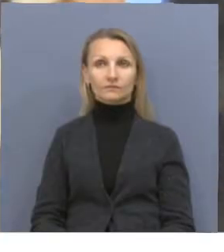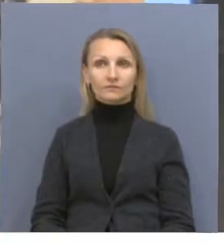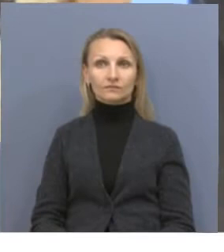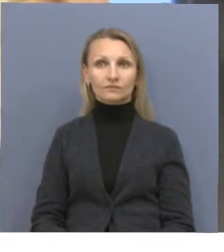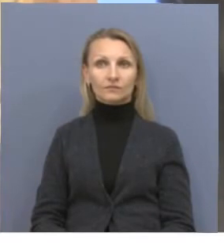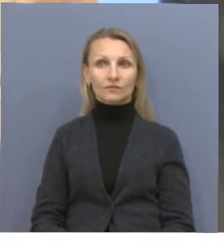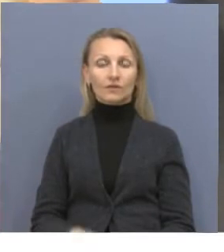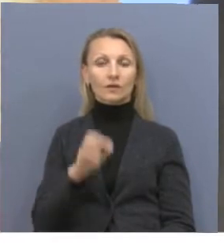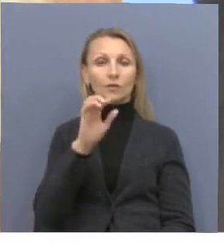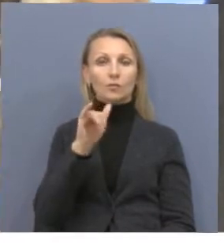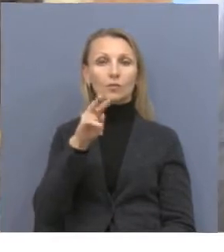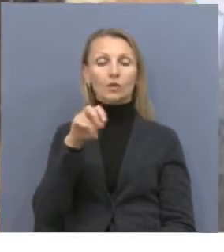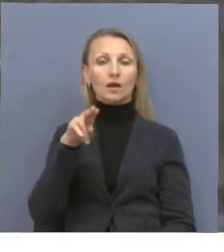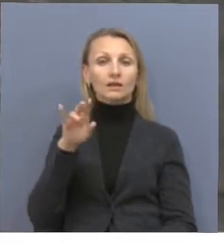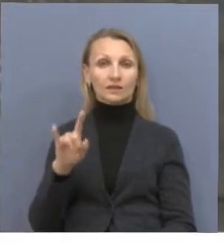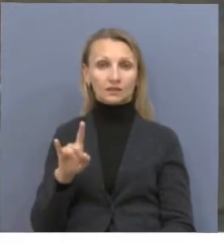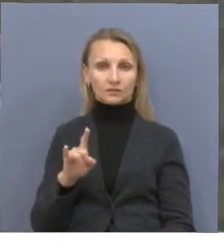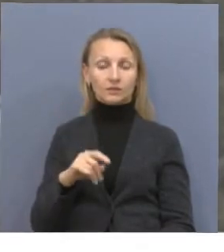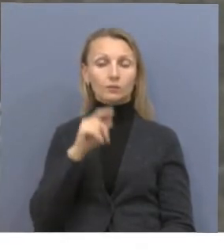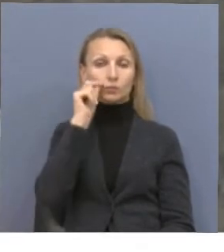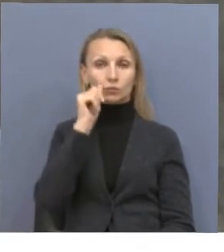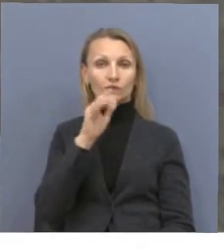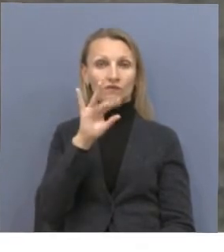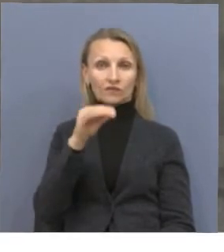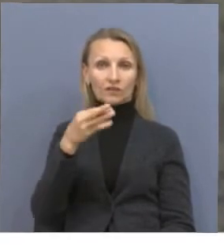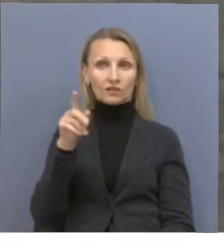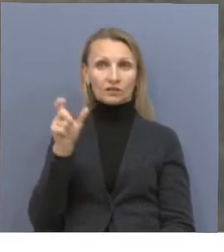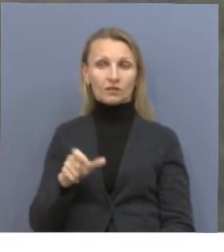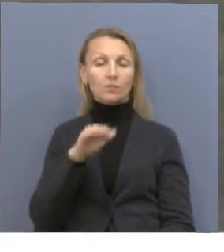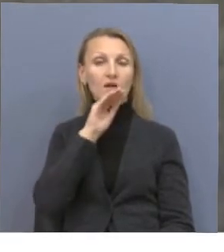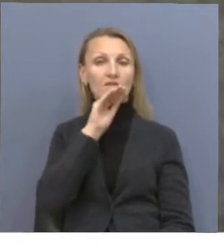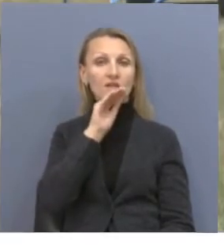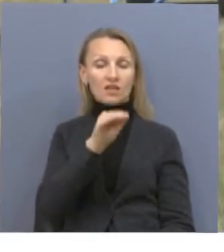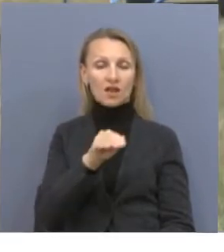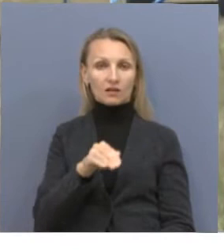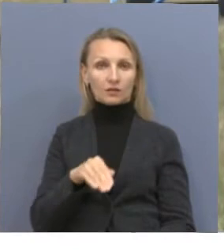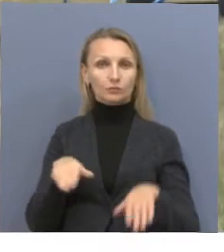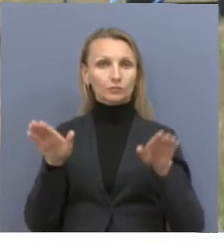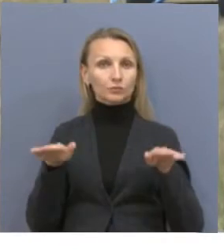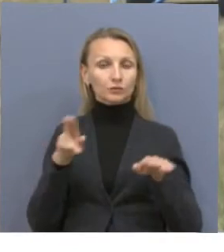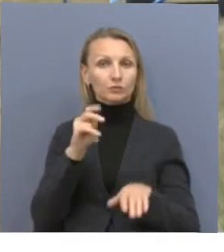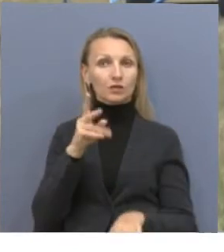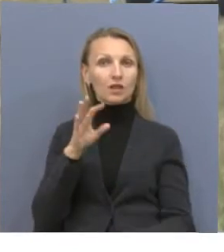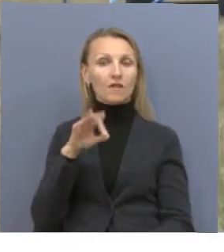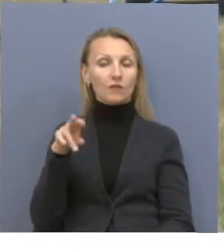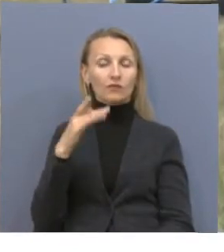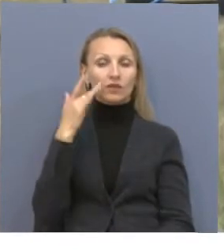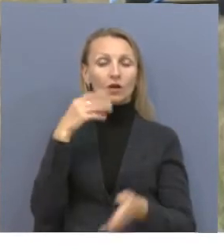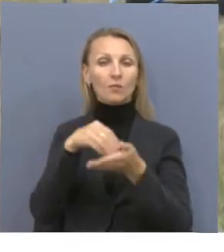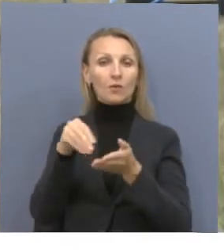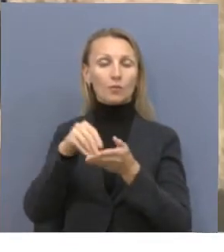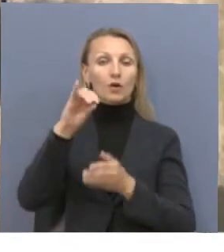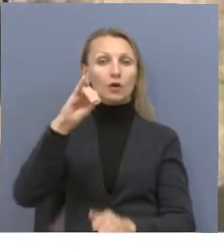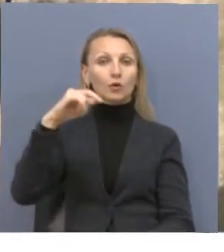Житель Буландынского района Виктор Старовойтов является профессиональным пчеловодом. Медоносных пчел он закупает в южных регионах страны.